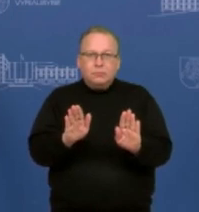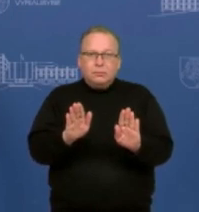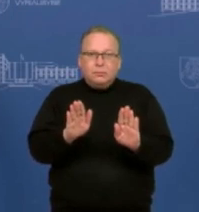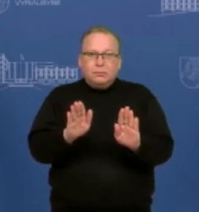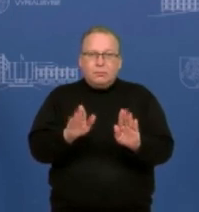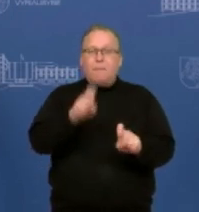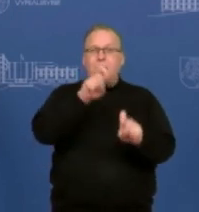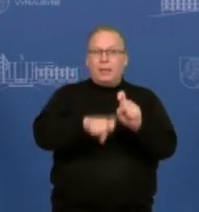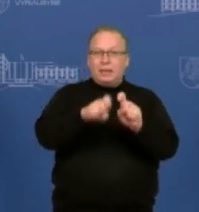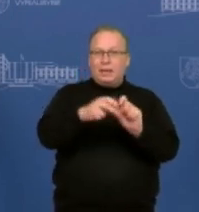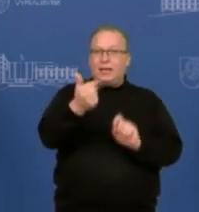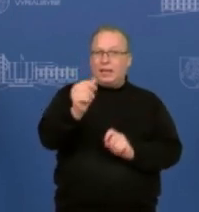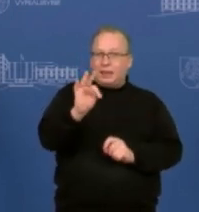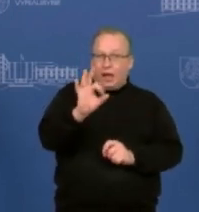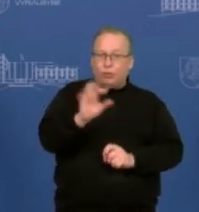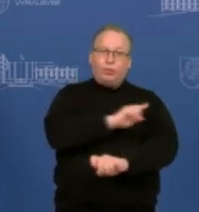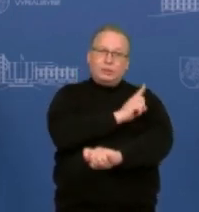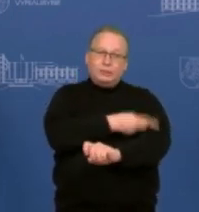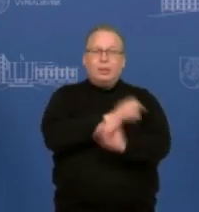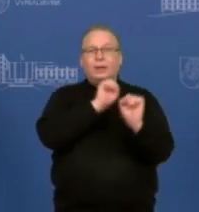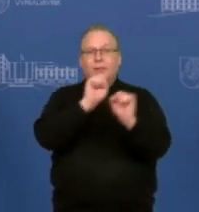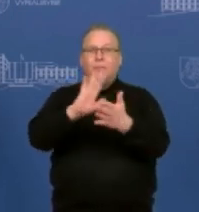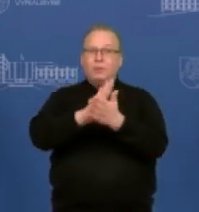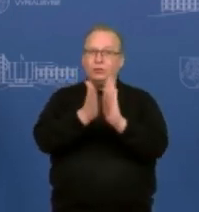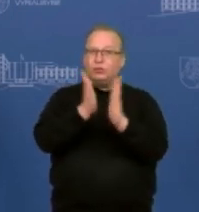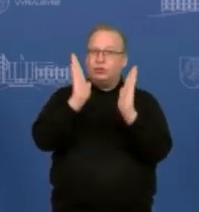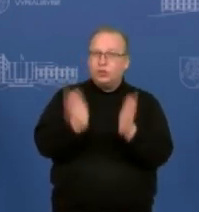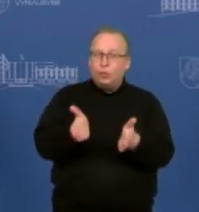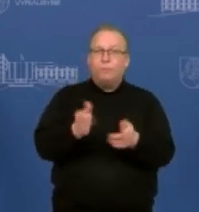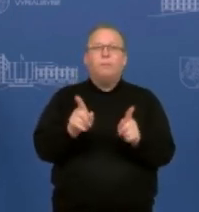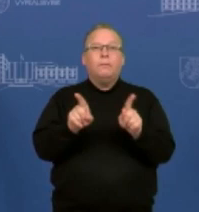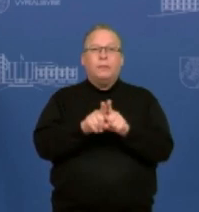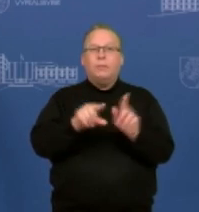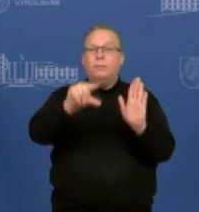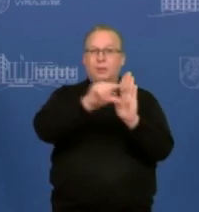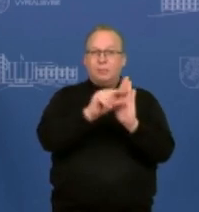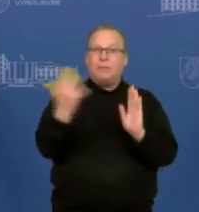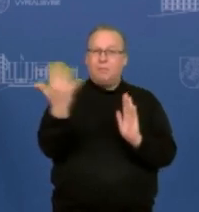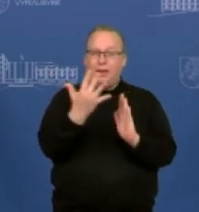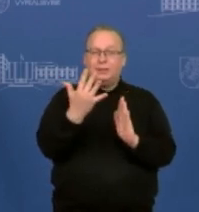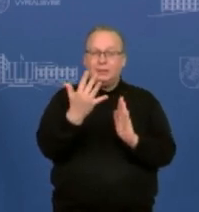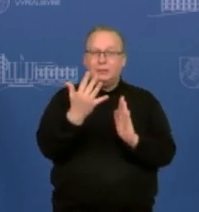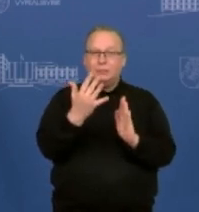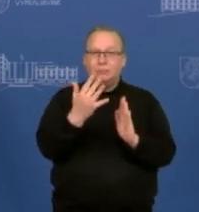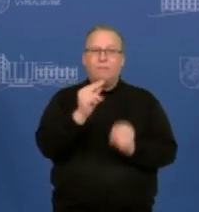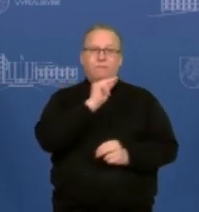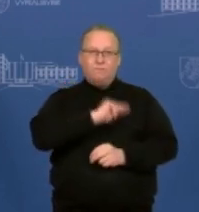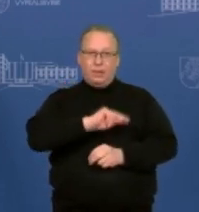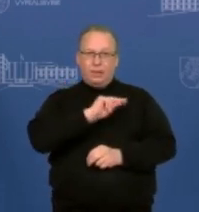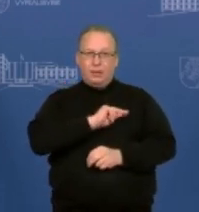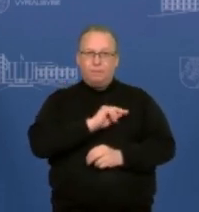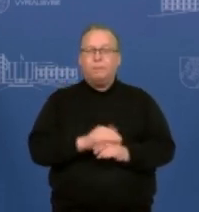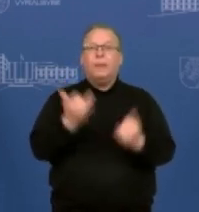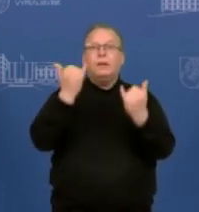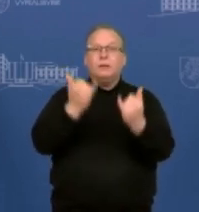patikrinti NATO vienybės, dėl to, kad supranta, kad atsakas tikrai bus ir penkta straipsnės jisai galioja. Dabar, kai jeigu mes